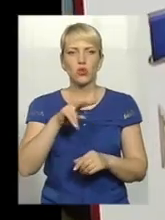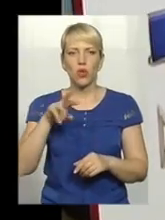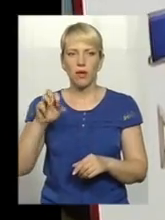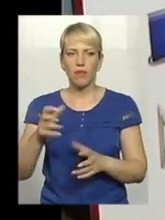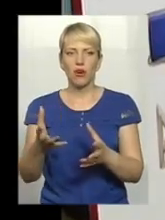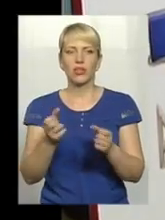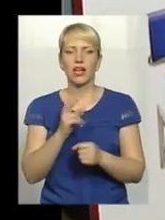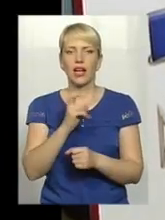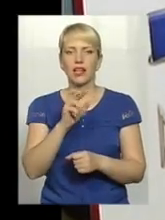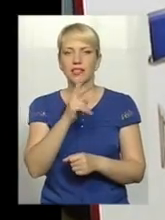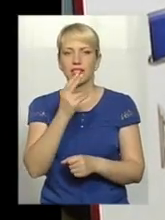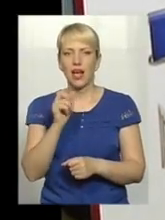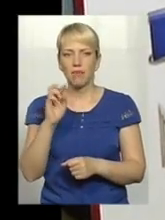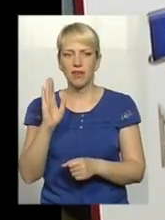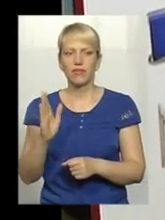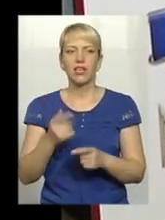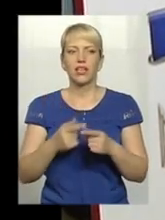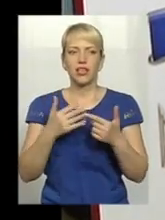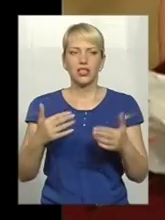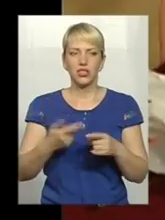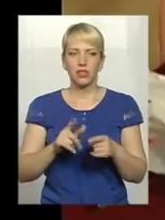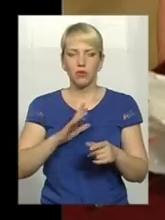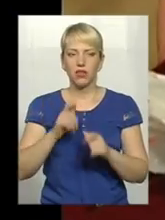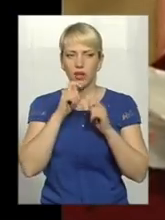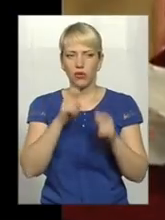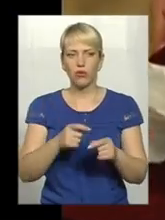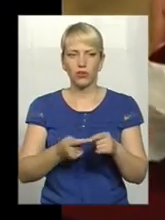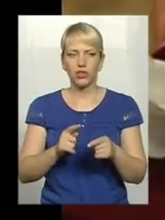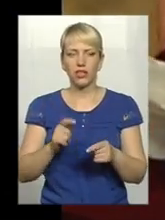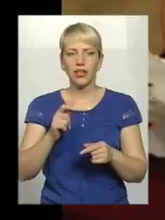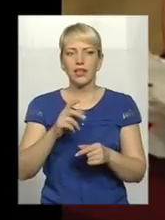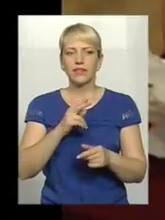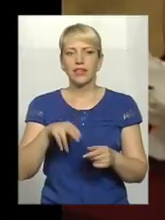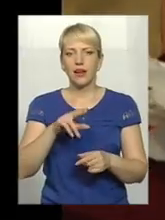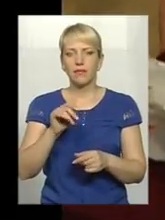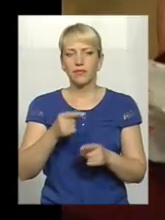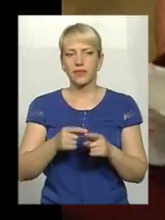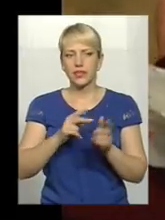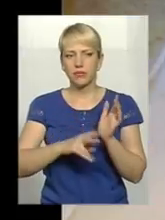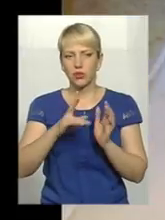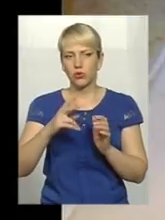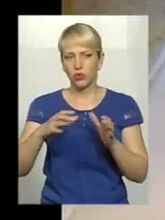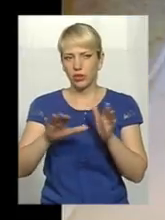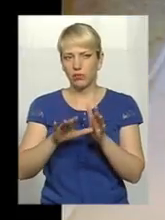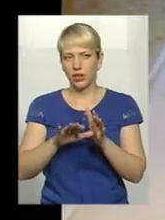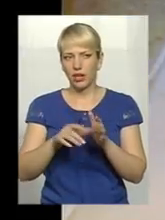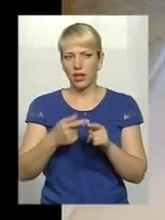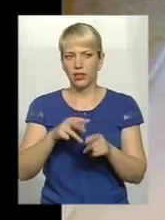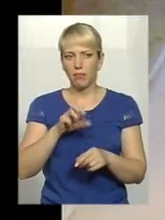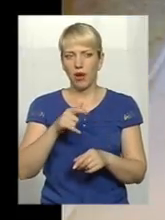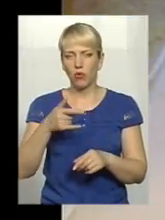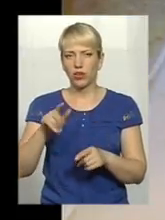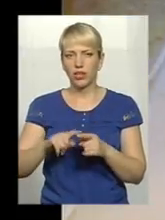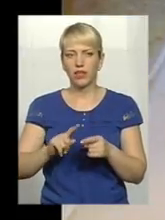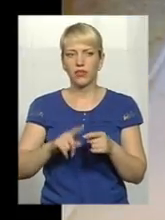Сергій Кацабін та Михайло Балюк. Почесна нагорода була вручена і рідним комбата 72-ї бригади Андрія Жука з позивним «Мауглі».